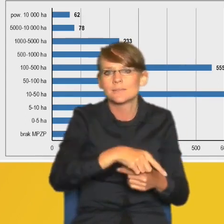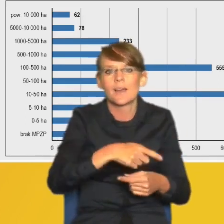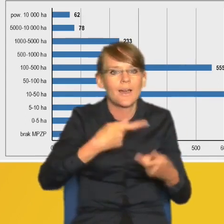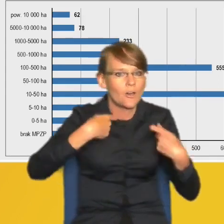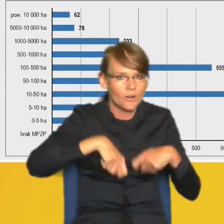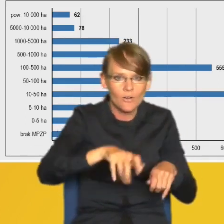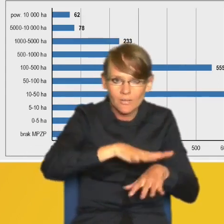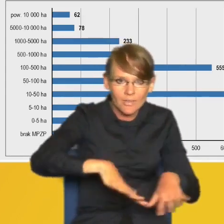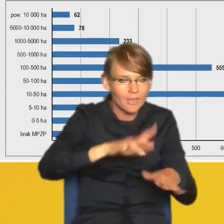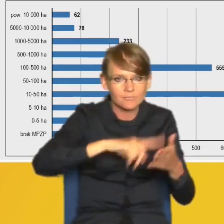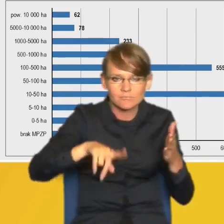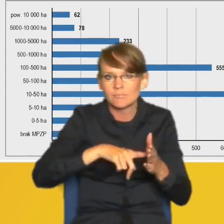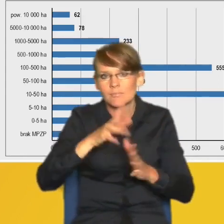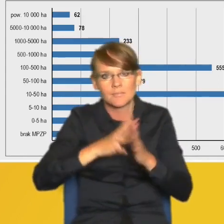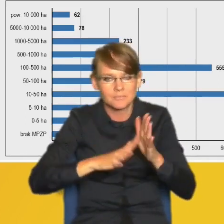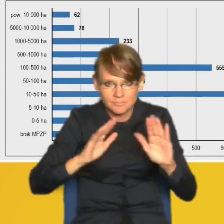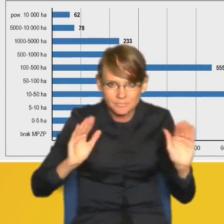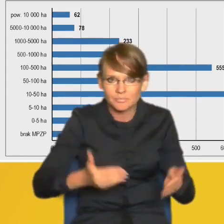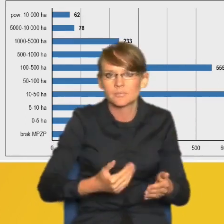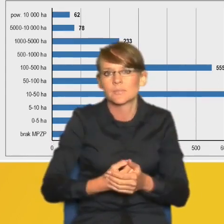rezultacie rozstrzygnień planów miejscowych.